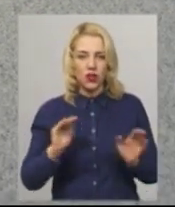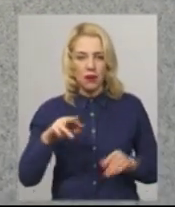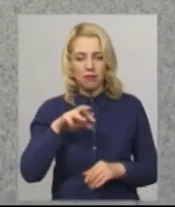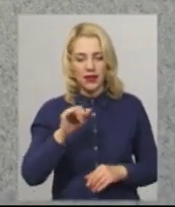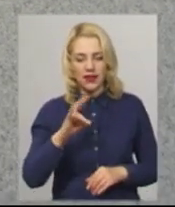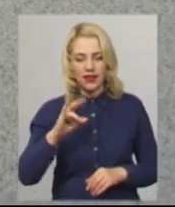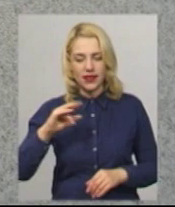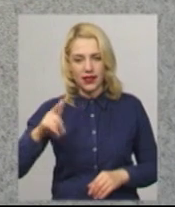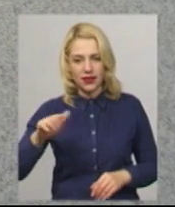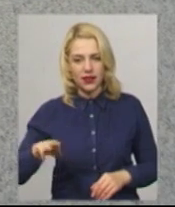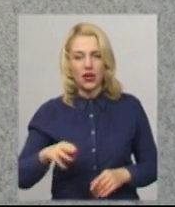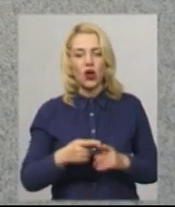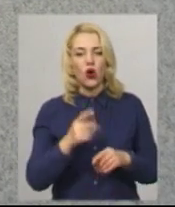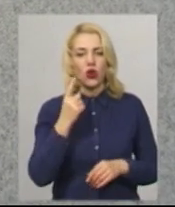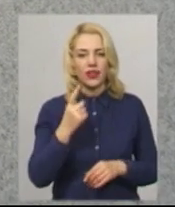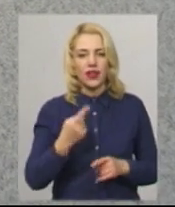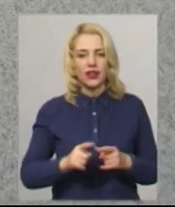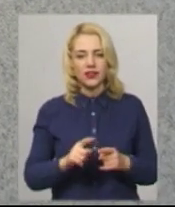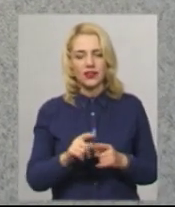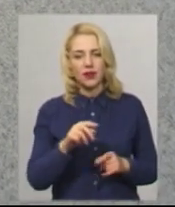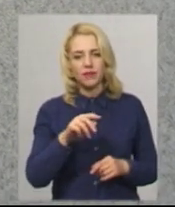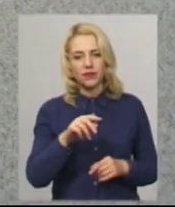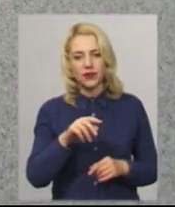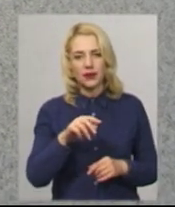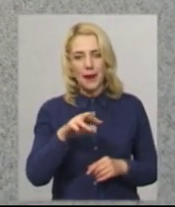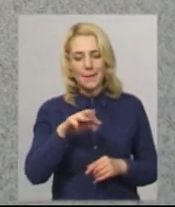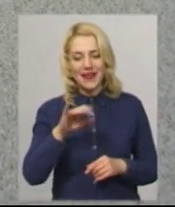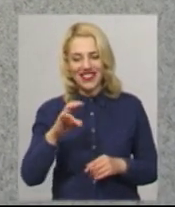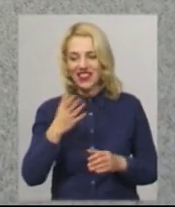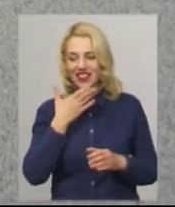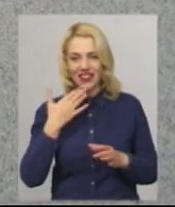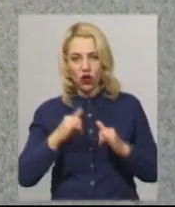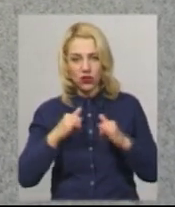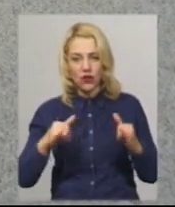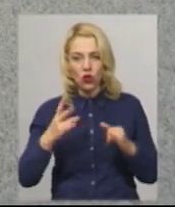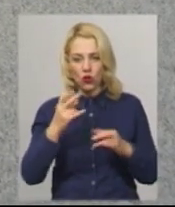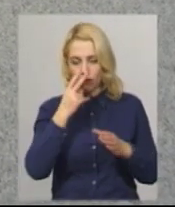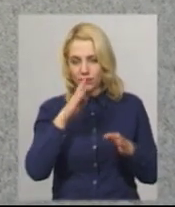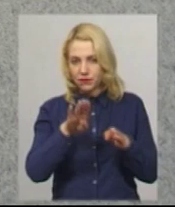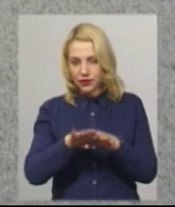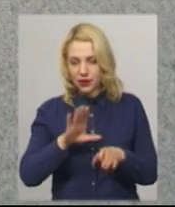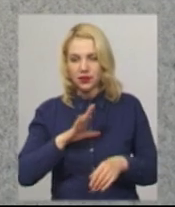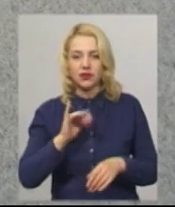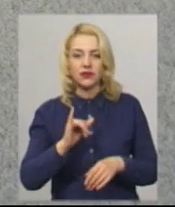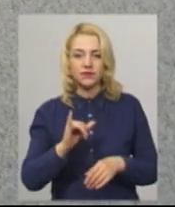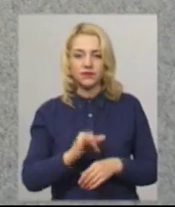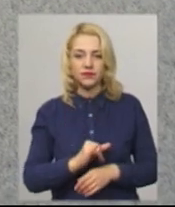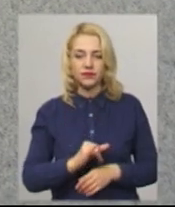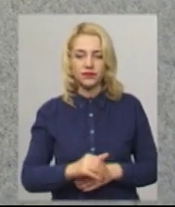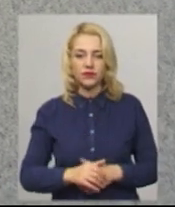одна дитина з мінінгізмом, тобто мінінгіт ще не розвинувся, але була клініка мінінгіта.